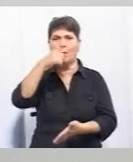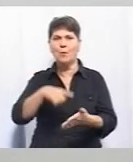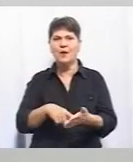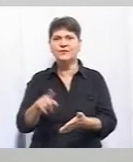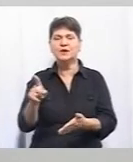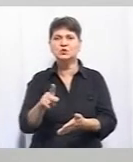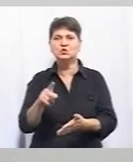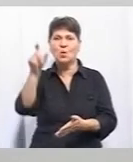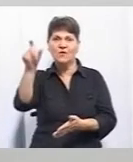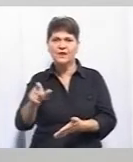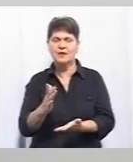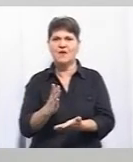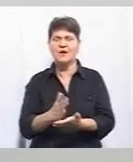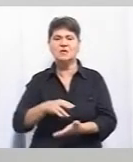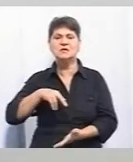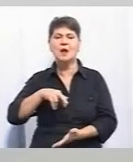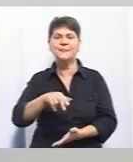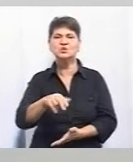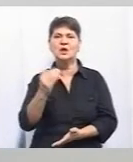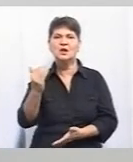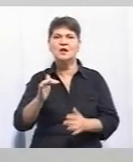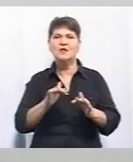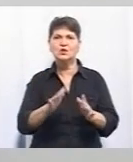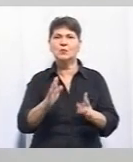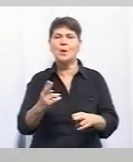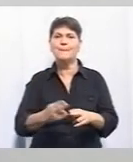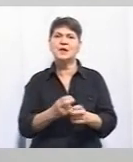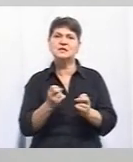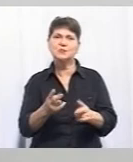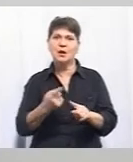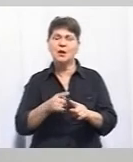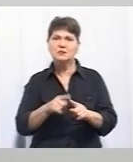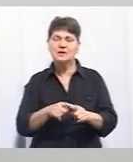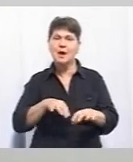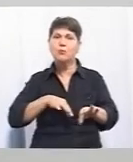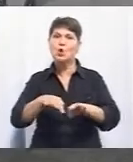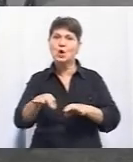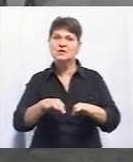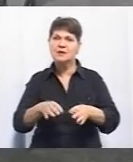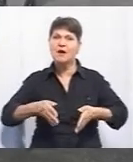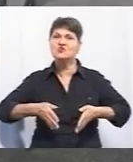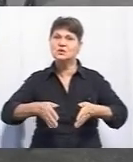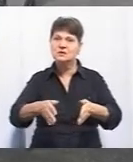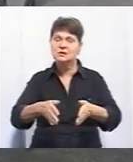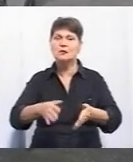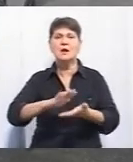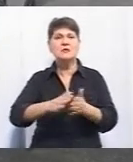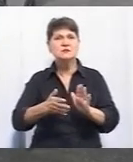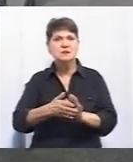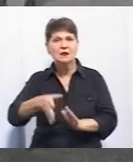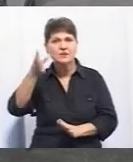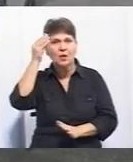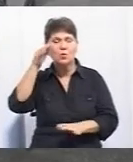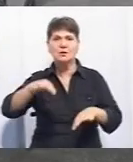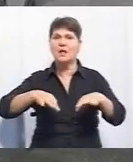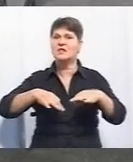що він є пішоход і його дії будуть безпечними. Все-таки це проїзна частина, потрібно враховувати і стан проїзної частини, і стан